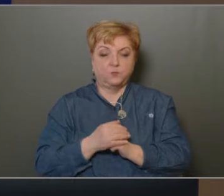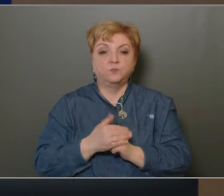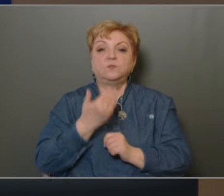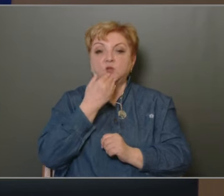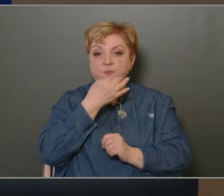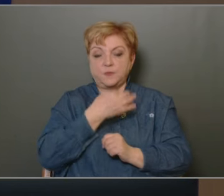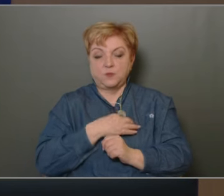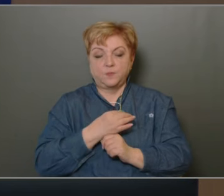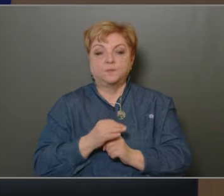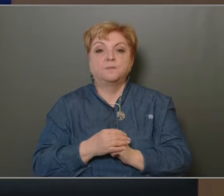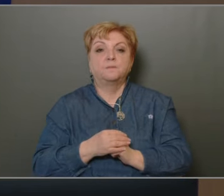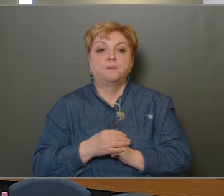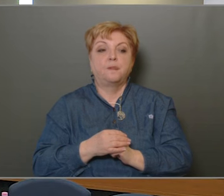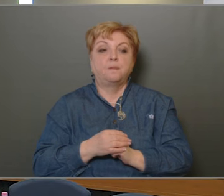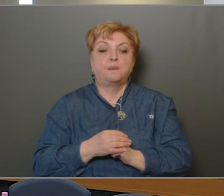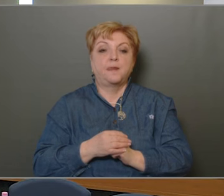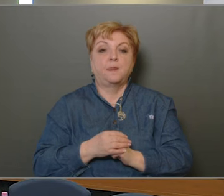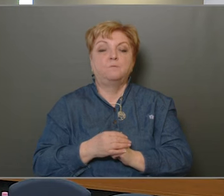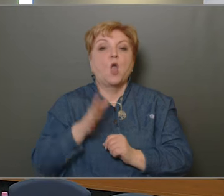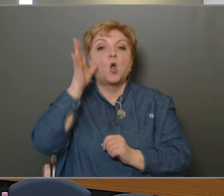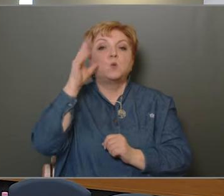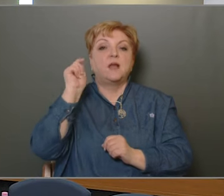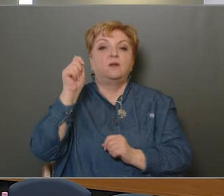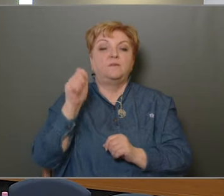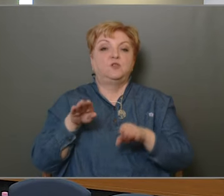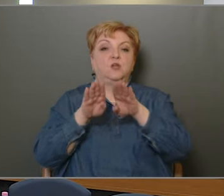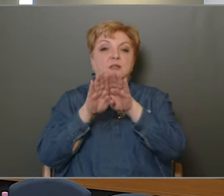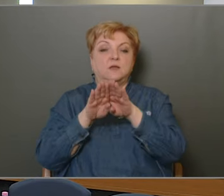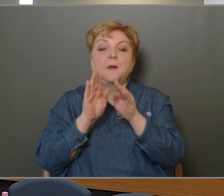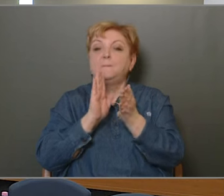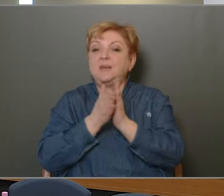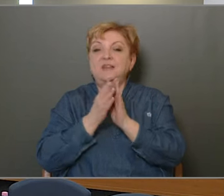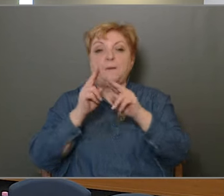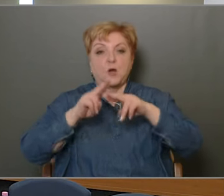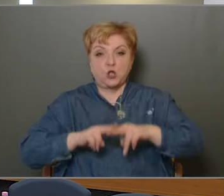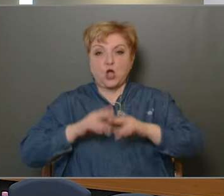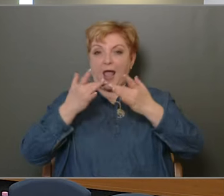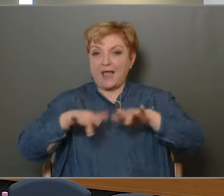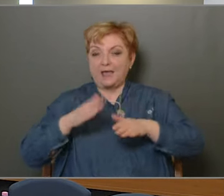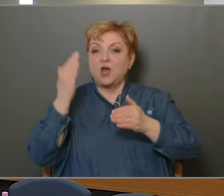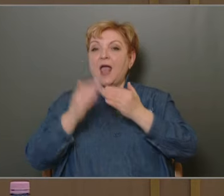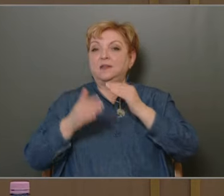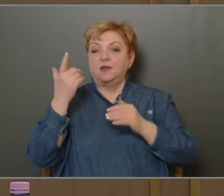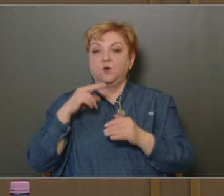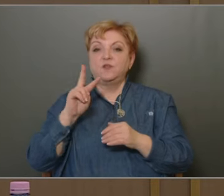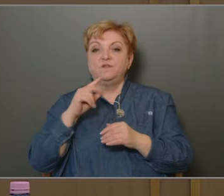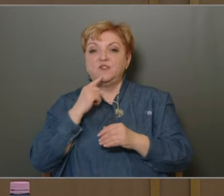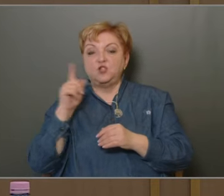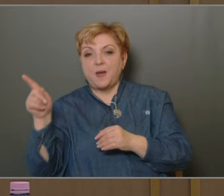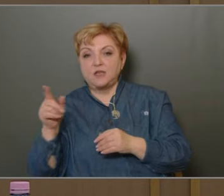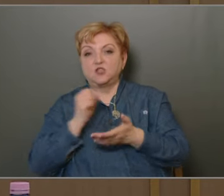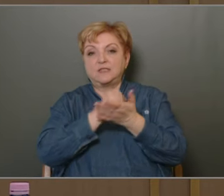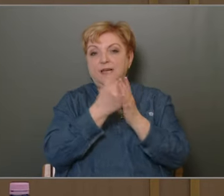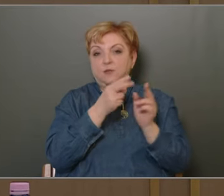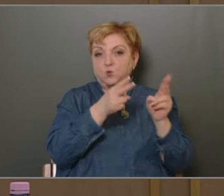Köszönöm szépen a szót, polgármester úr. Ugye a képviselőtársamak minden marad a helyén, ahol eddig a Visi-ben is ér,